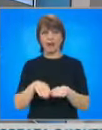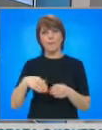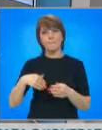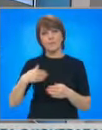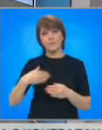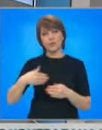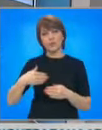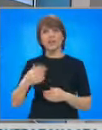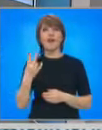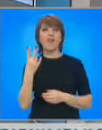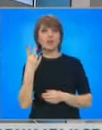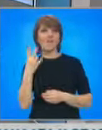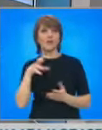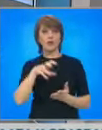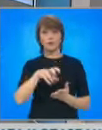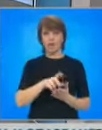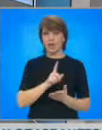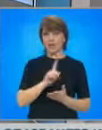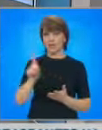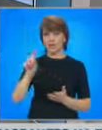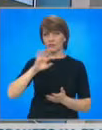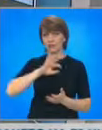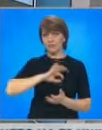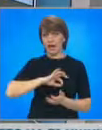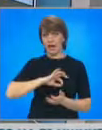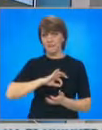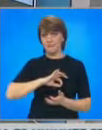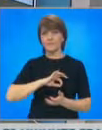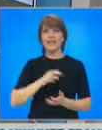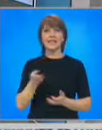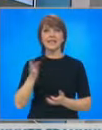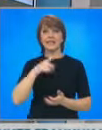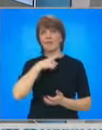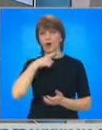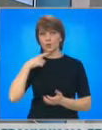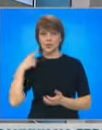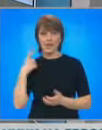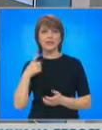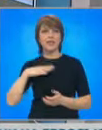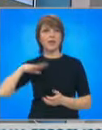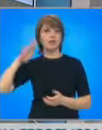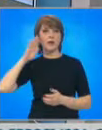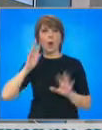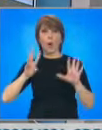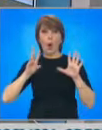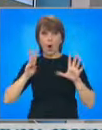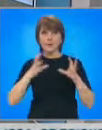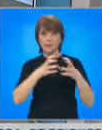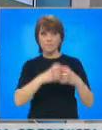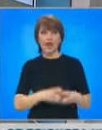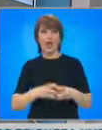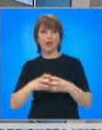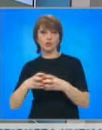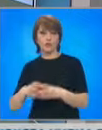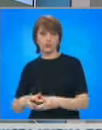двата отбора не можаха да стигнат до нови попадения в 10-те добавени минути. След това, руснаци и шведи изпълниха по 8 Дуспи, а Грицюк